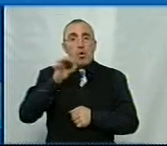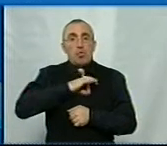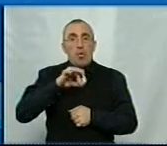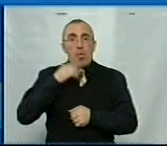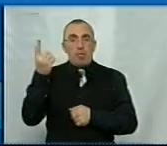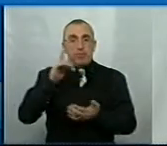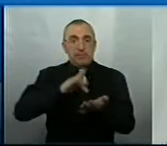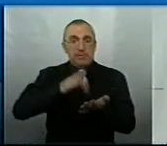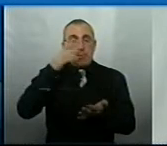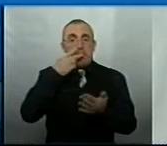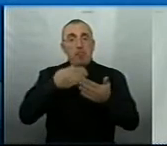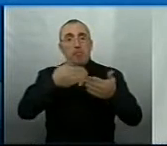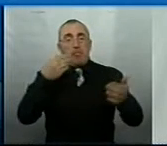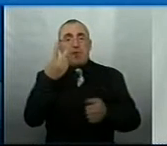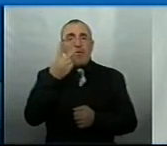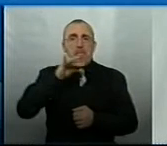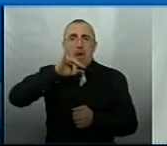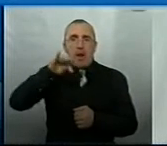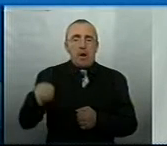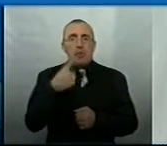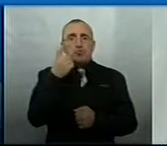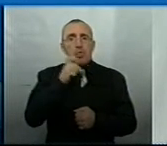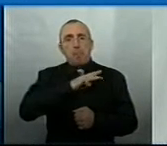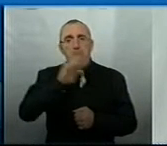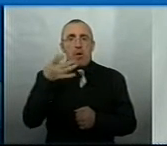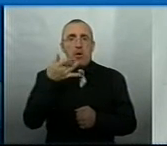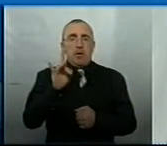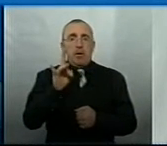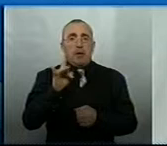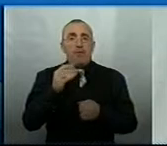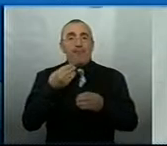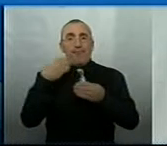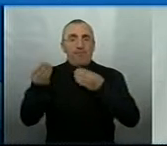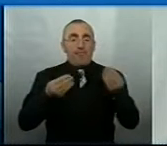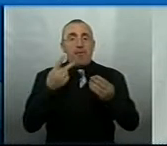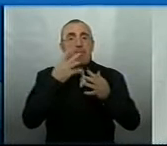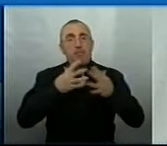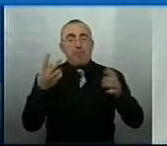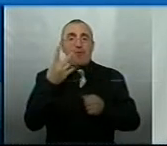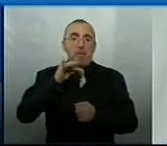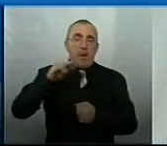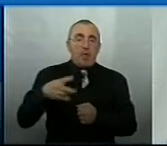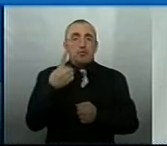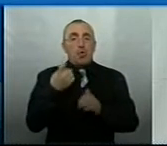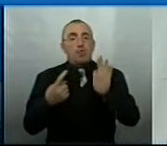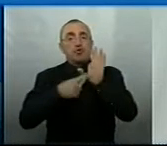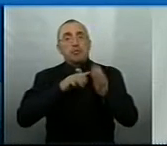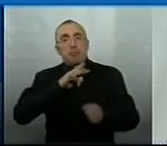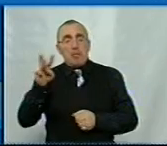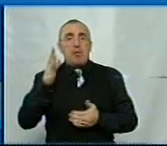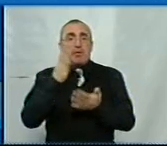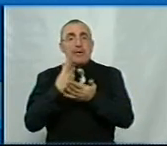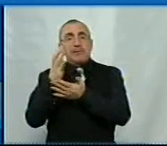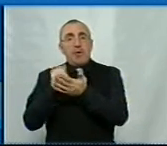обласного центру передбачені у сумі 2 мільярди 100 мільйонів гривень. Видатки трохи більше – 2 мільярди 106 мільйонів. Маємо і